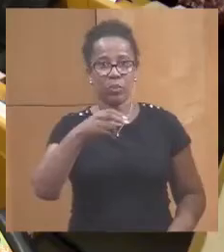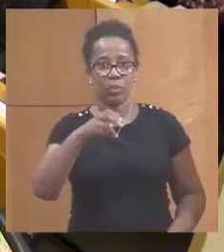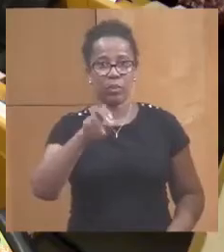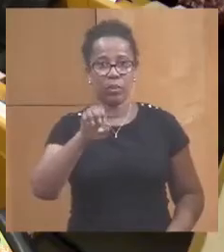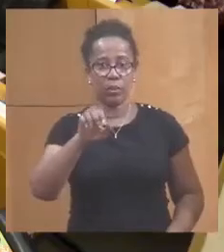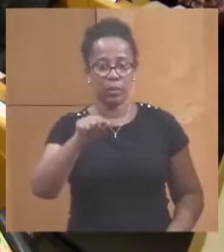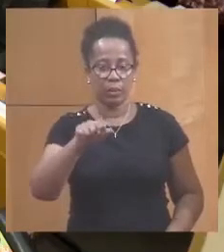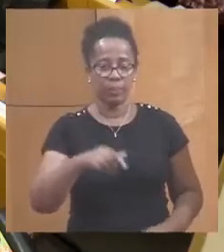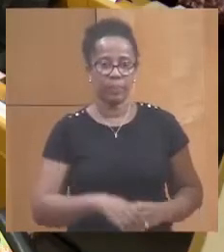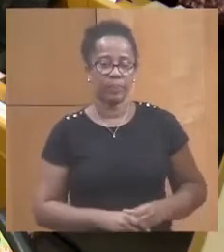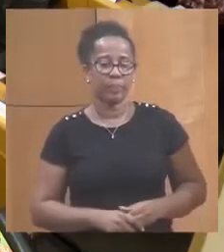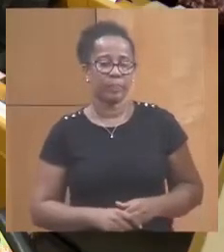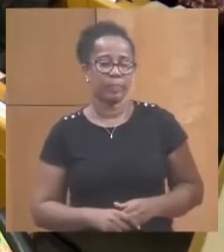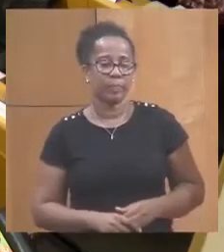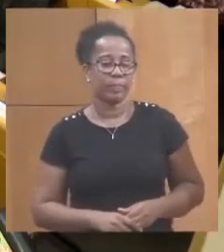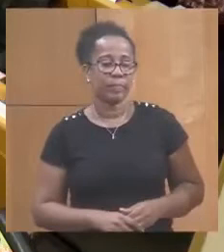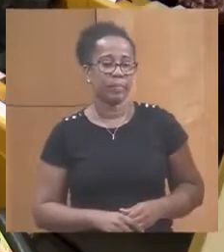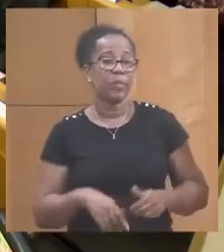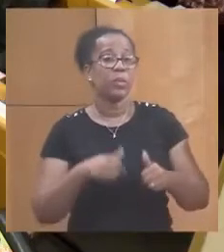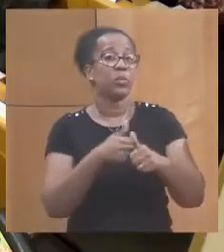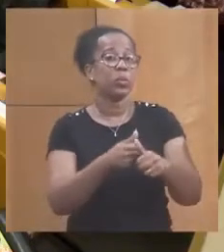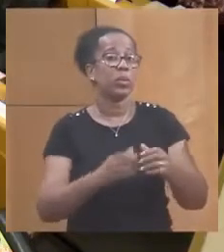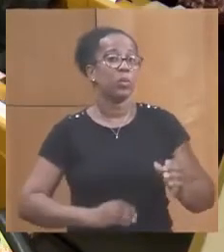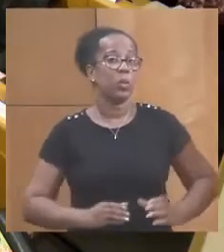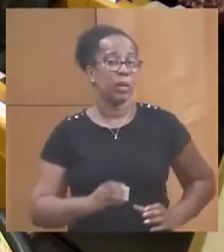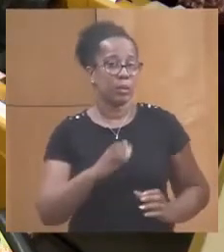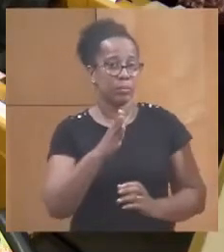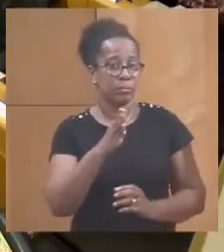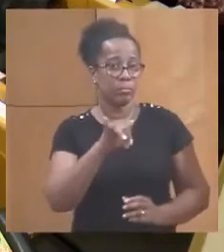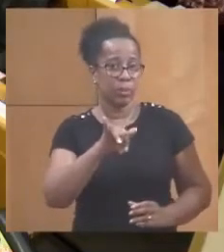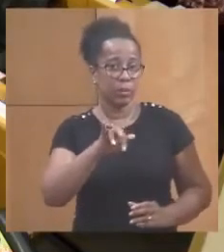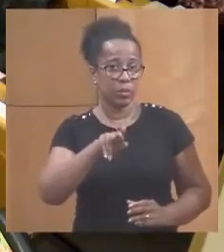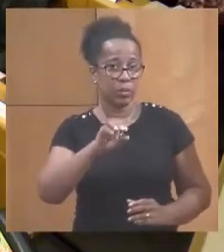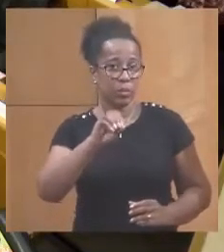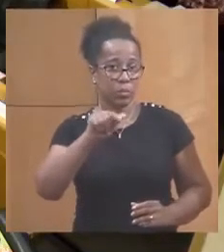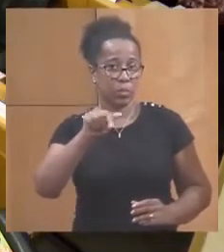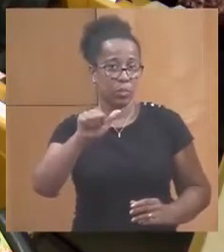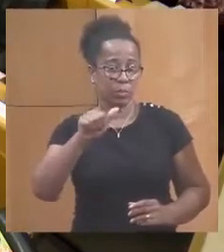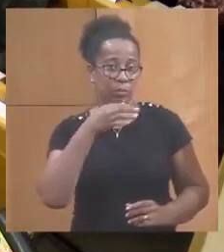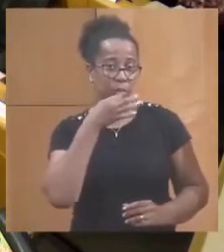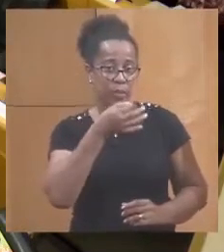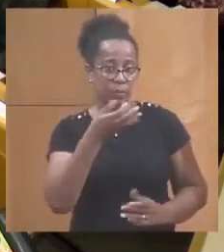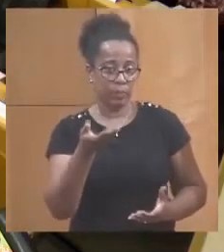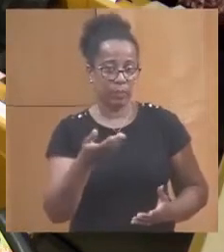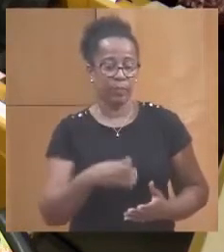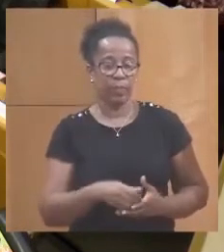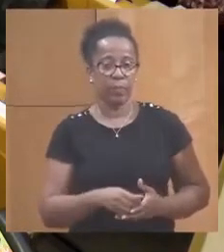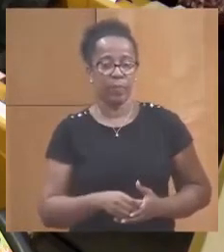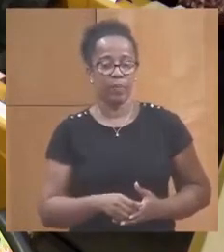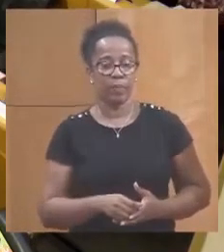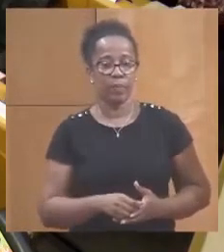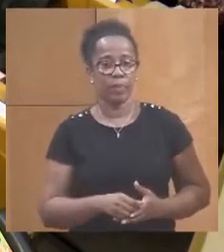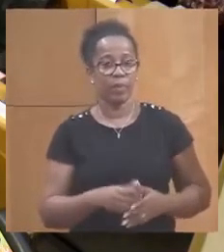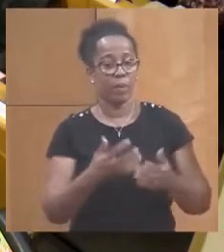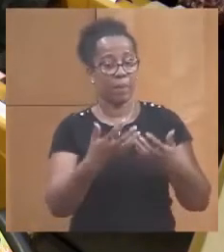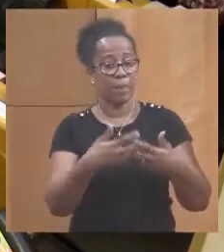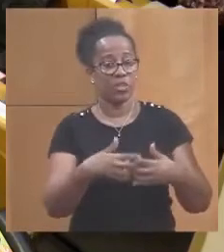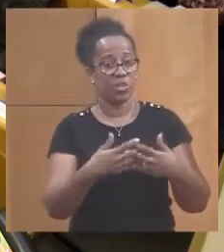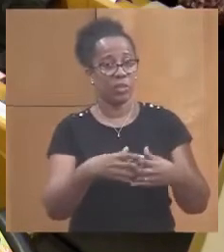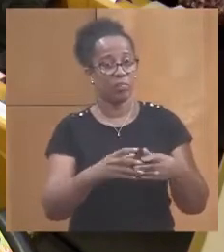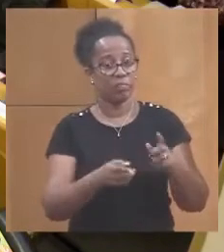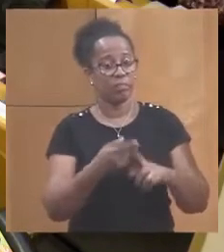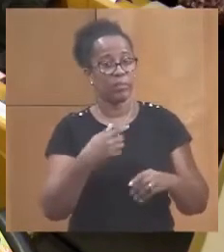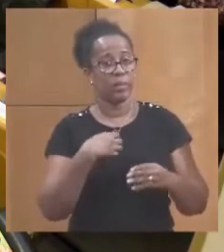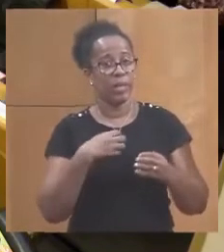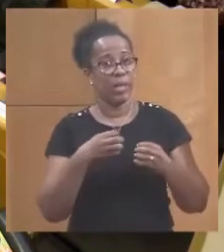D'après ce que le collègue Biruta vient de nous dire, les machines à glace